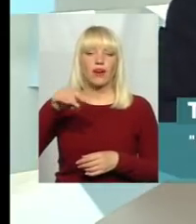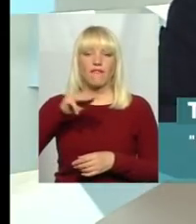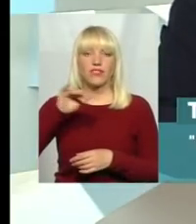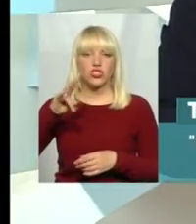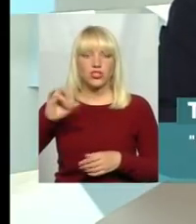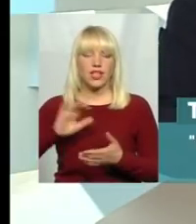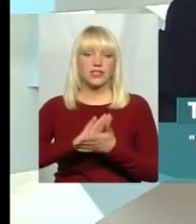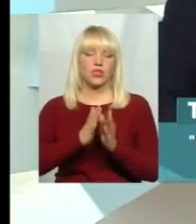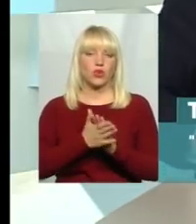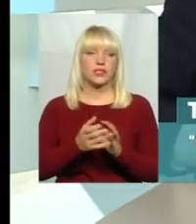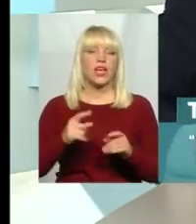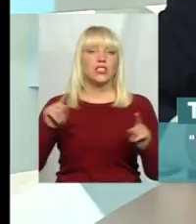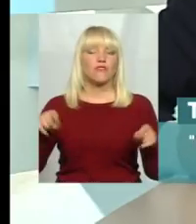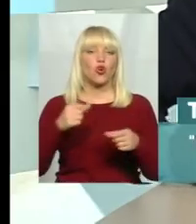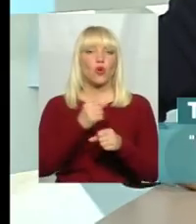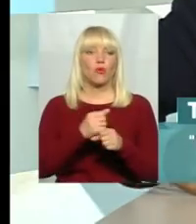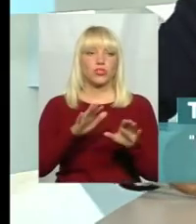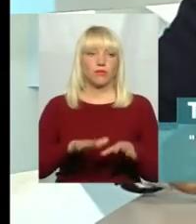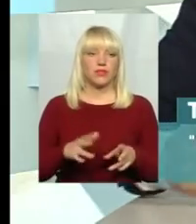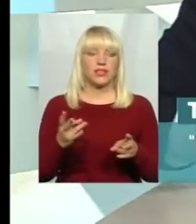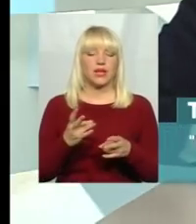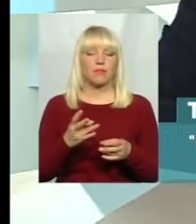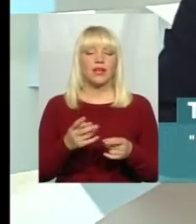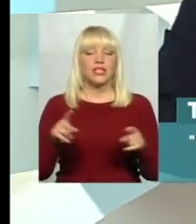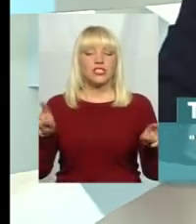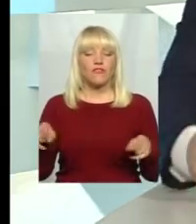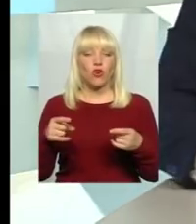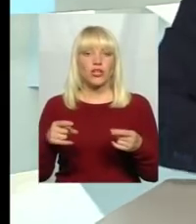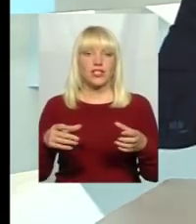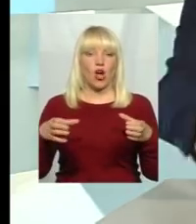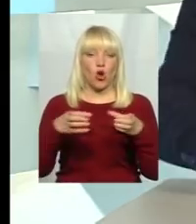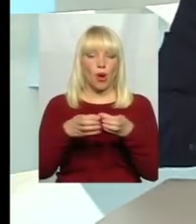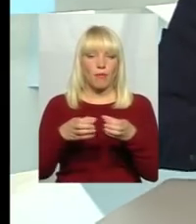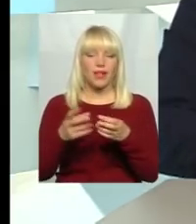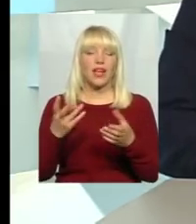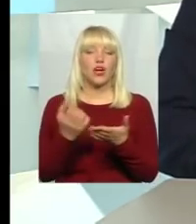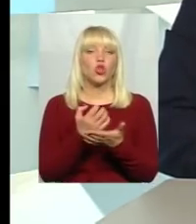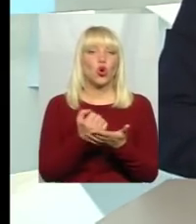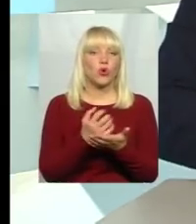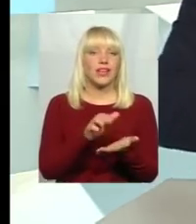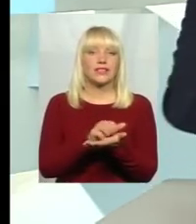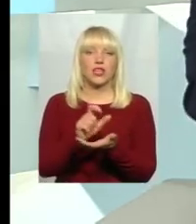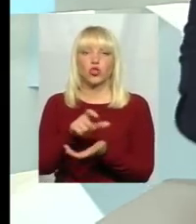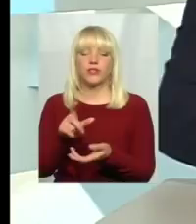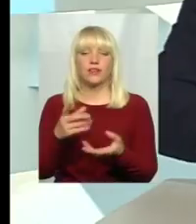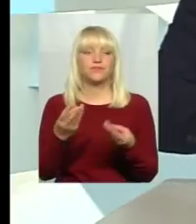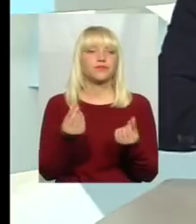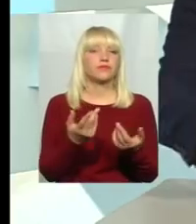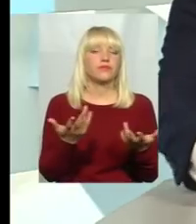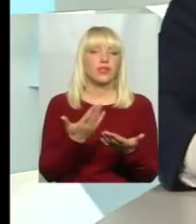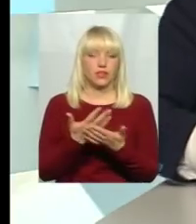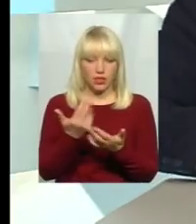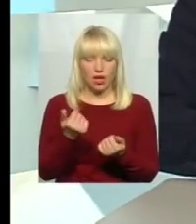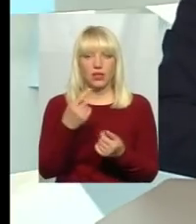об'єднаної громади повинно зразу за тобою тягнути, а доходи які, а зайнятися людей, а за рахунок чого жити? Ну, дали, трактор